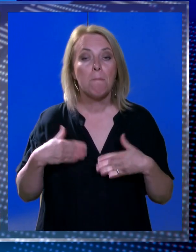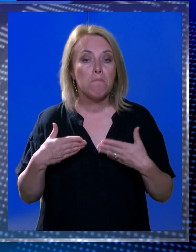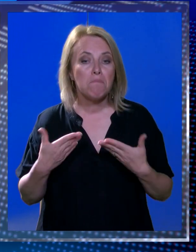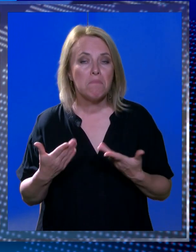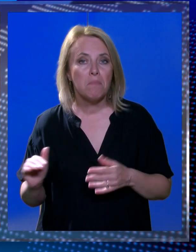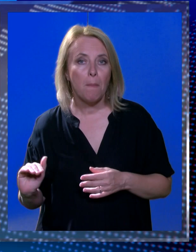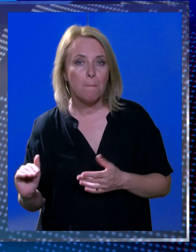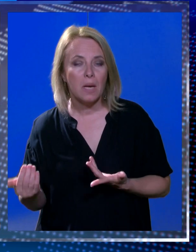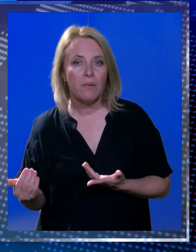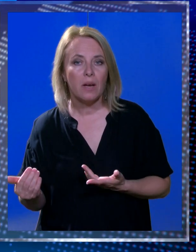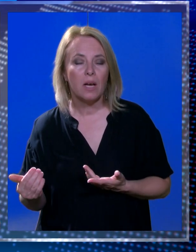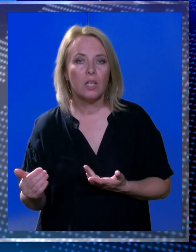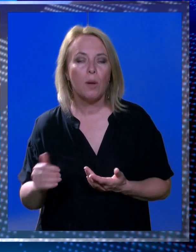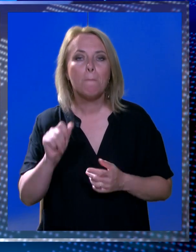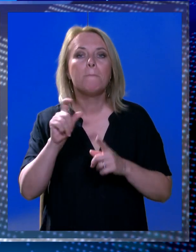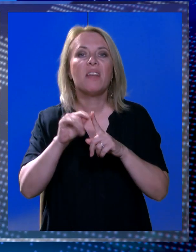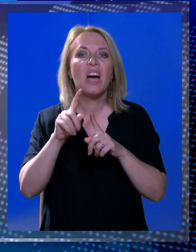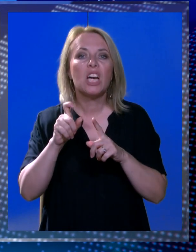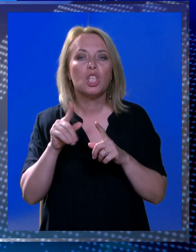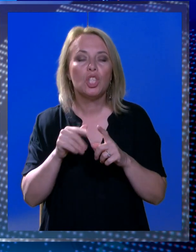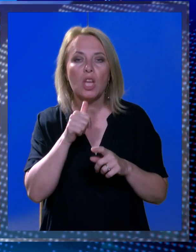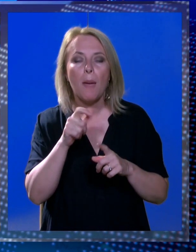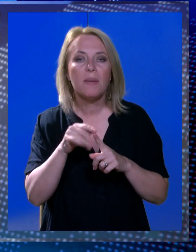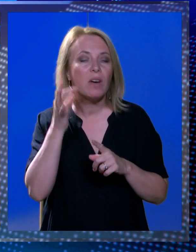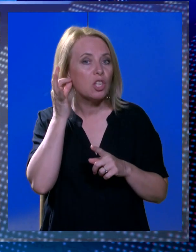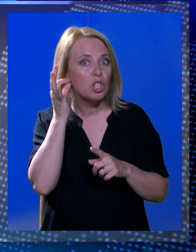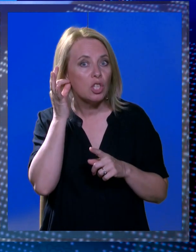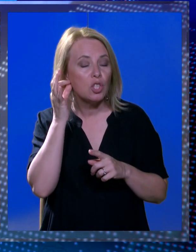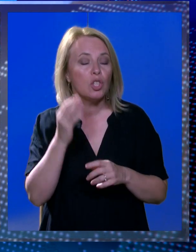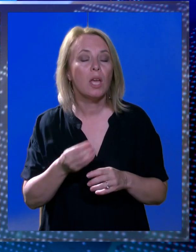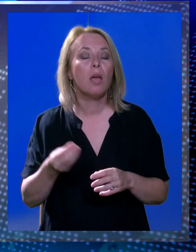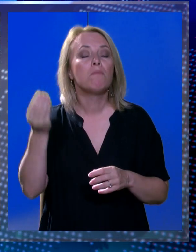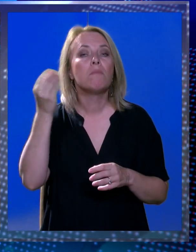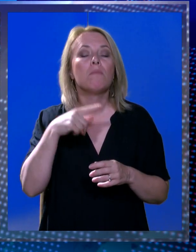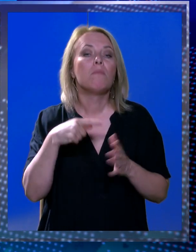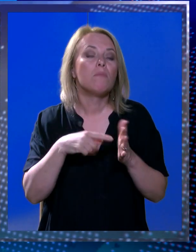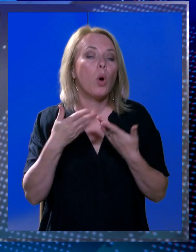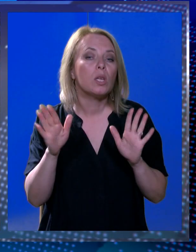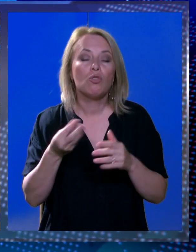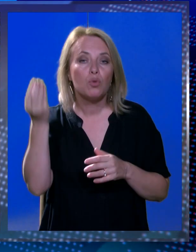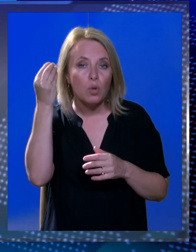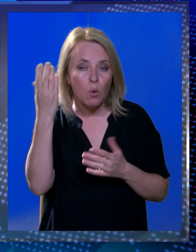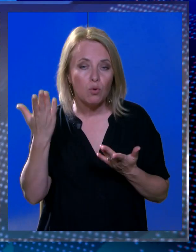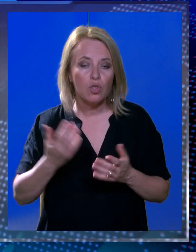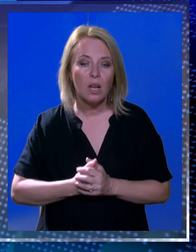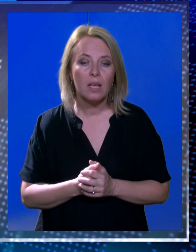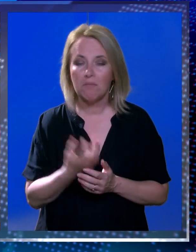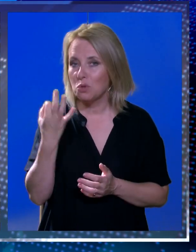Mali prvašići i prvašice otkrili su što su sve naučili kroz ovaj projekt te su podijelili svoje dojmove.